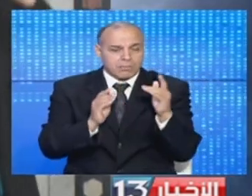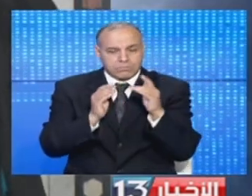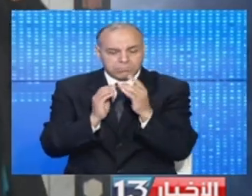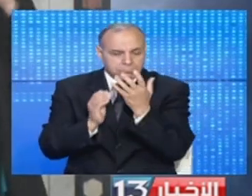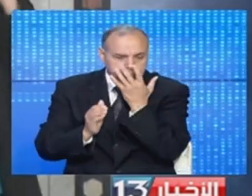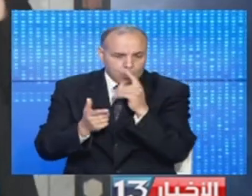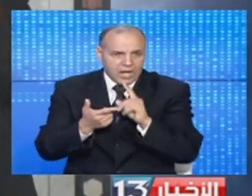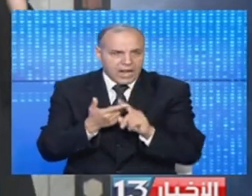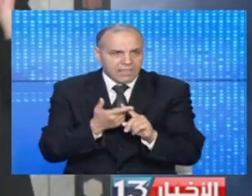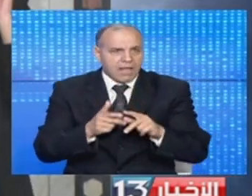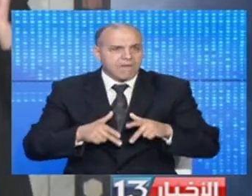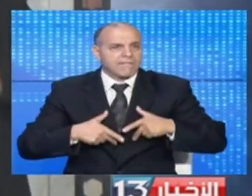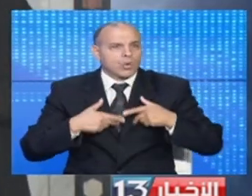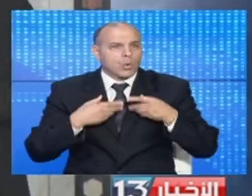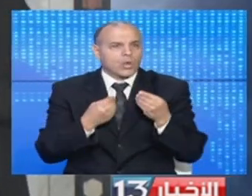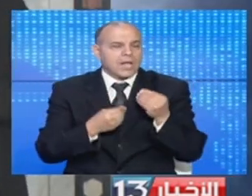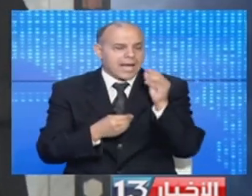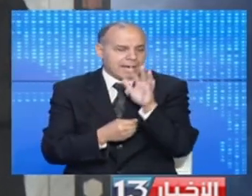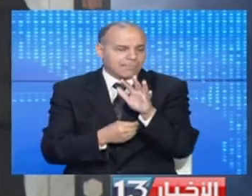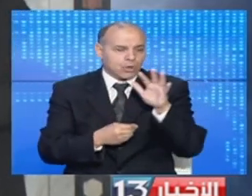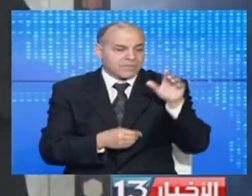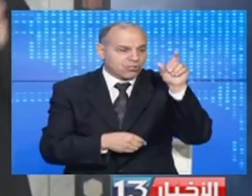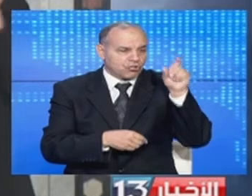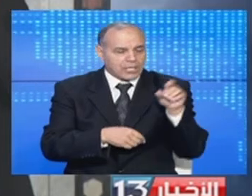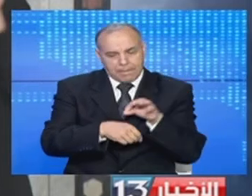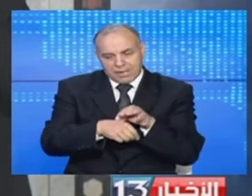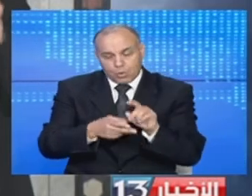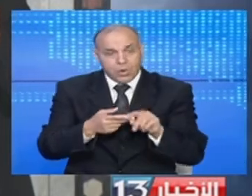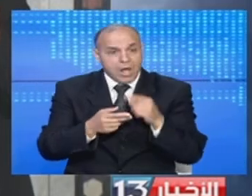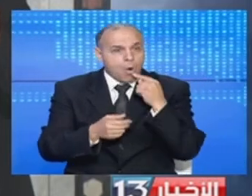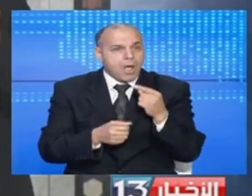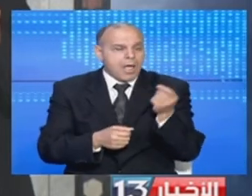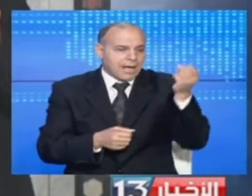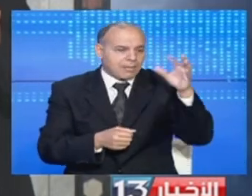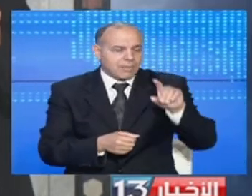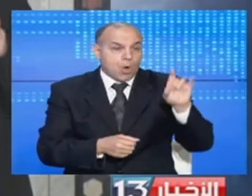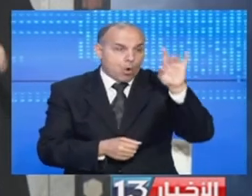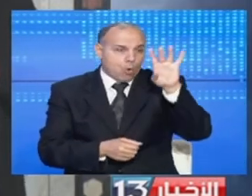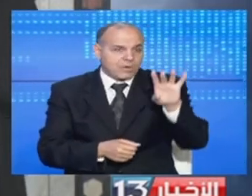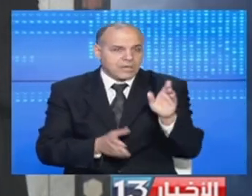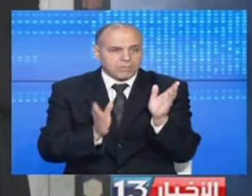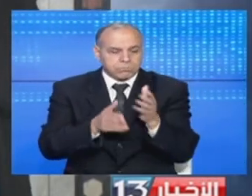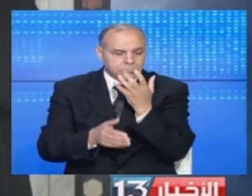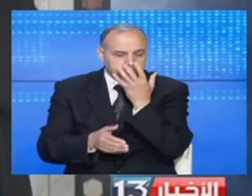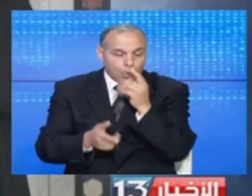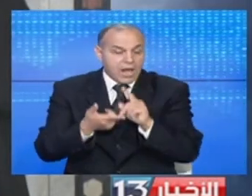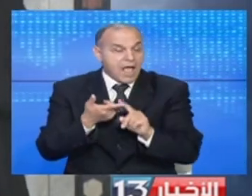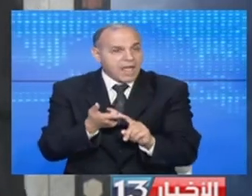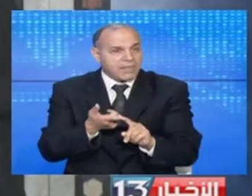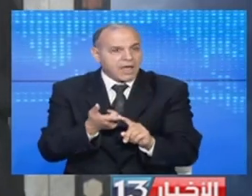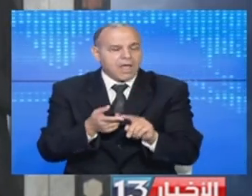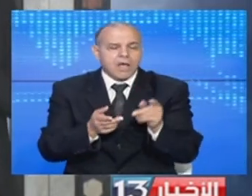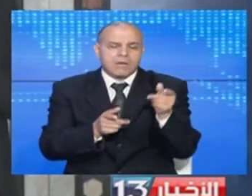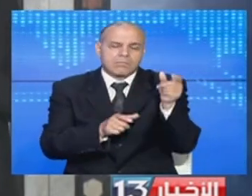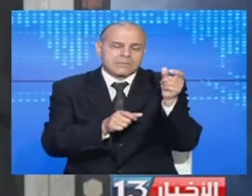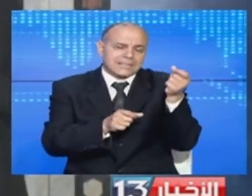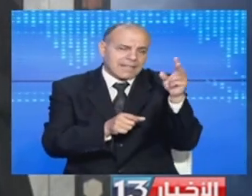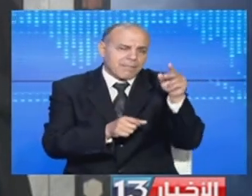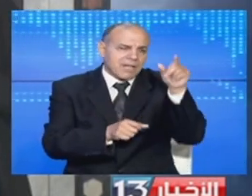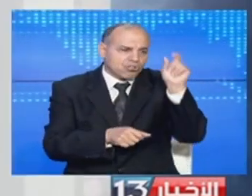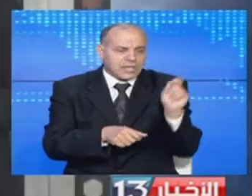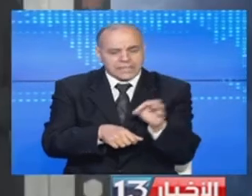انعاش يقيم به حاليا 55 مريض وعنا 515 سرير اكسجين يقيم فيه 300